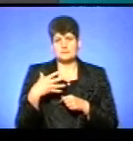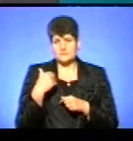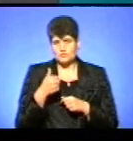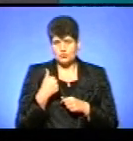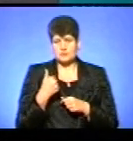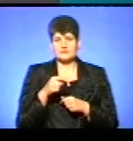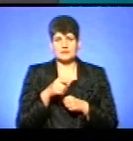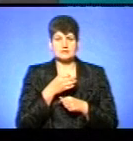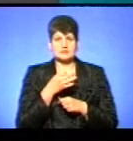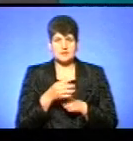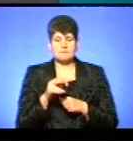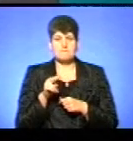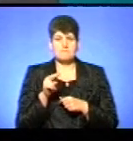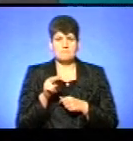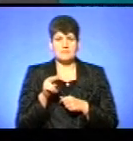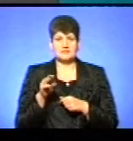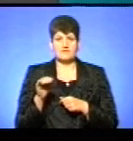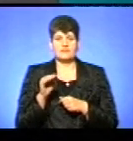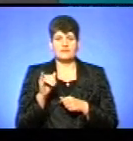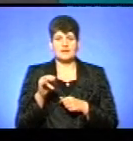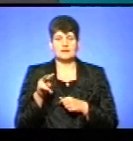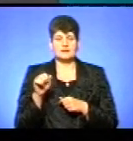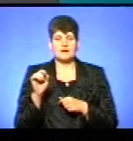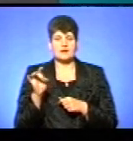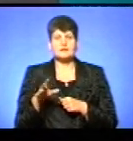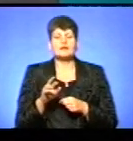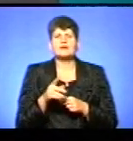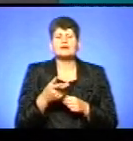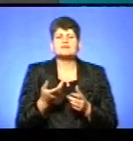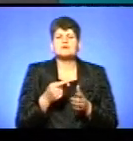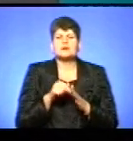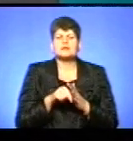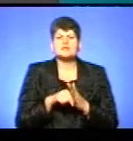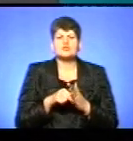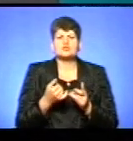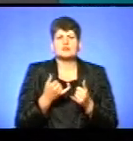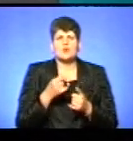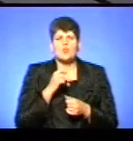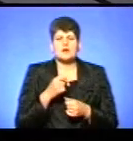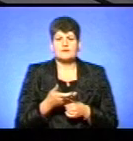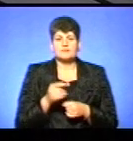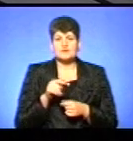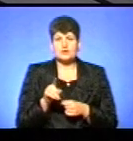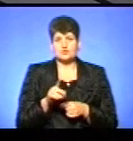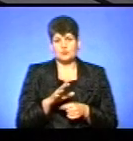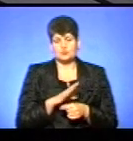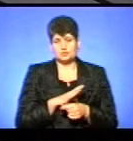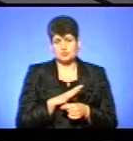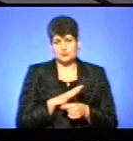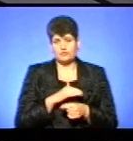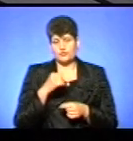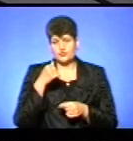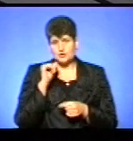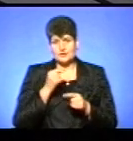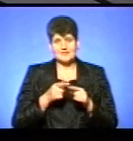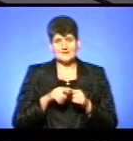висловився патріарх Філарет. Яке це має значення для України загалом? Те, що відбулося вчора,